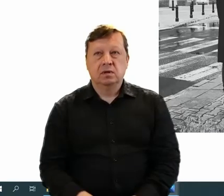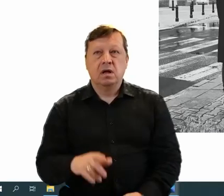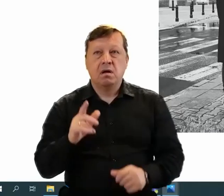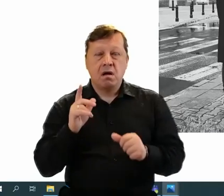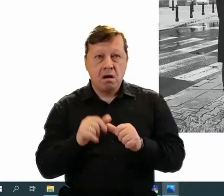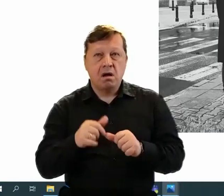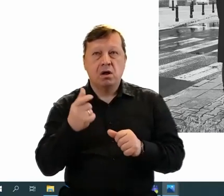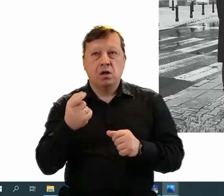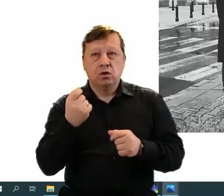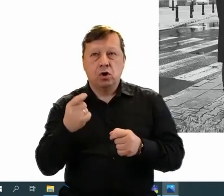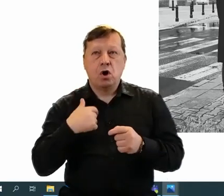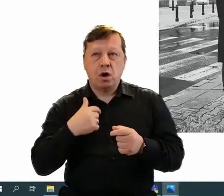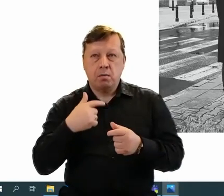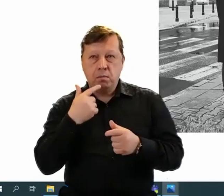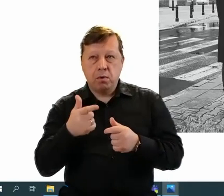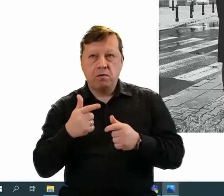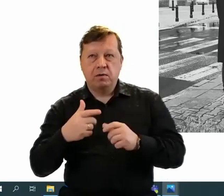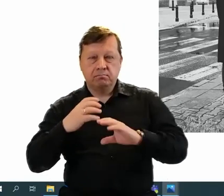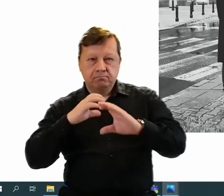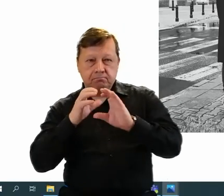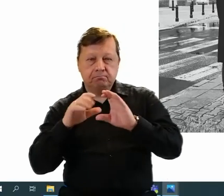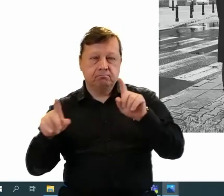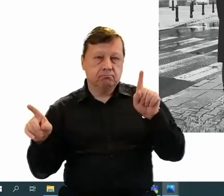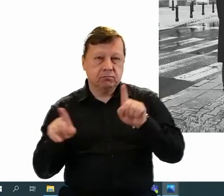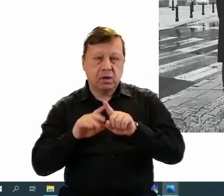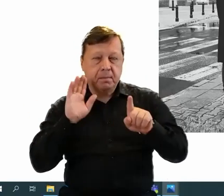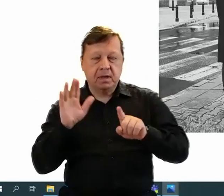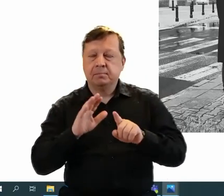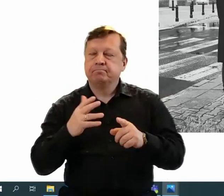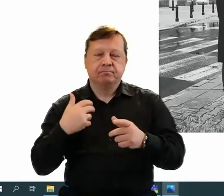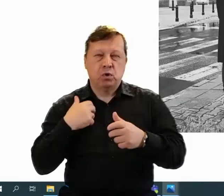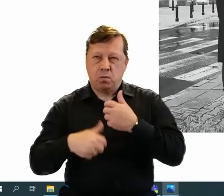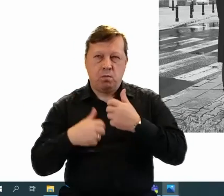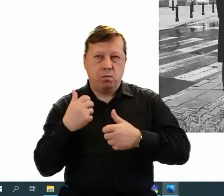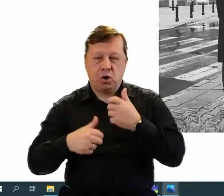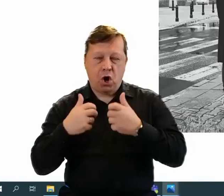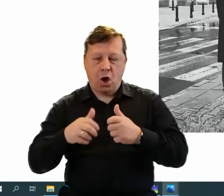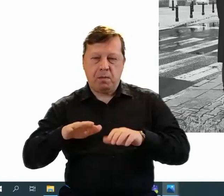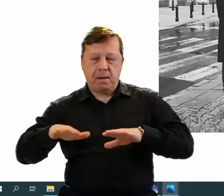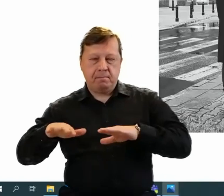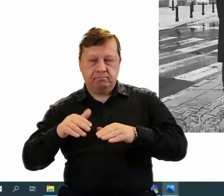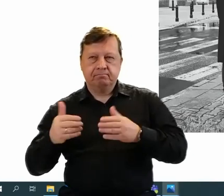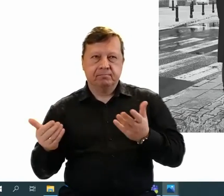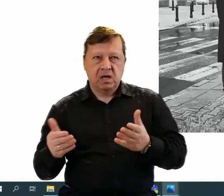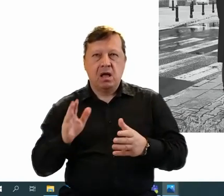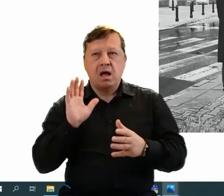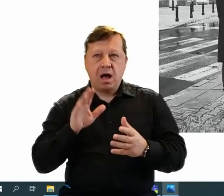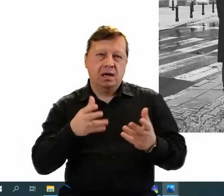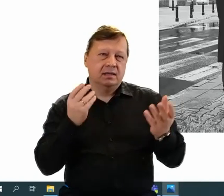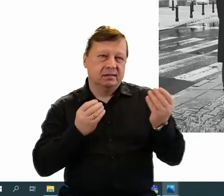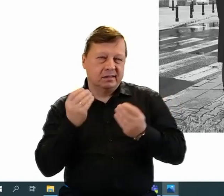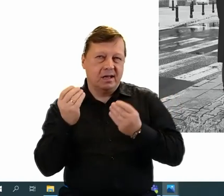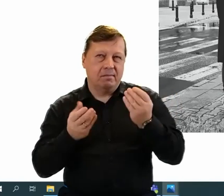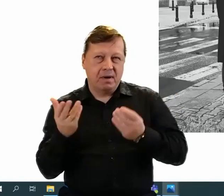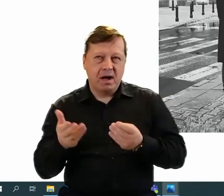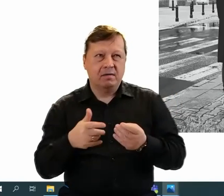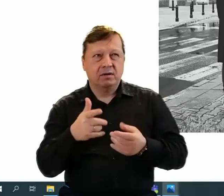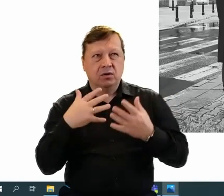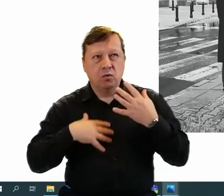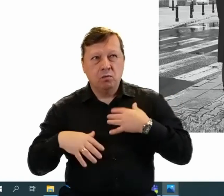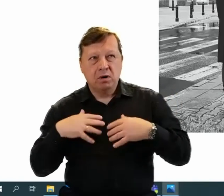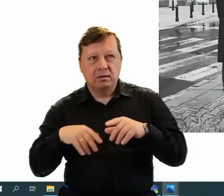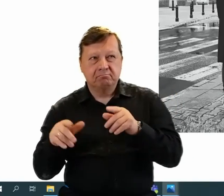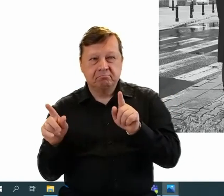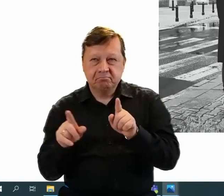które nie pozwoliły nam ustawić tego obiektywu w tym samym miejscu co oryginał. Niemniej sama zabawa pod tym znalezieniem stroju,